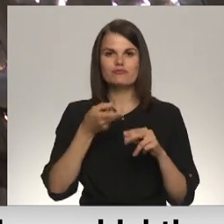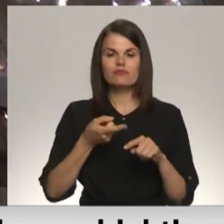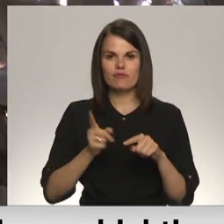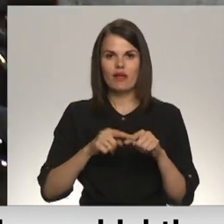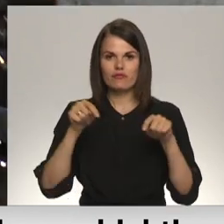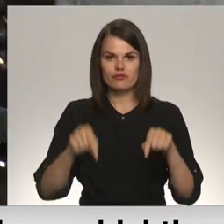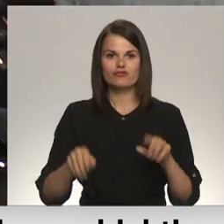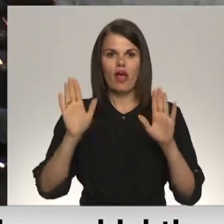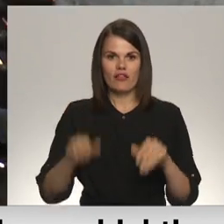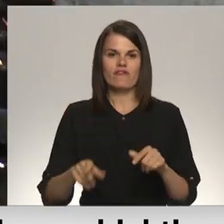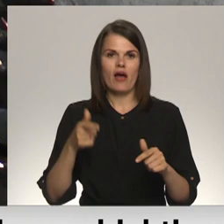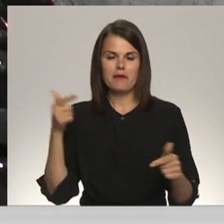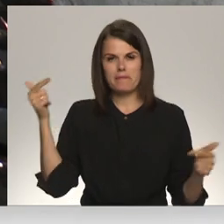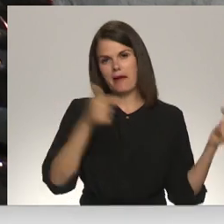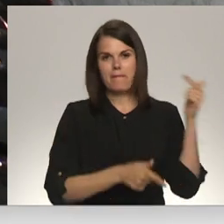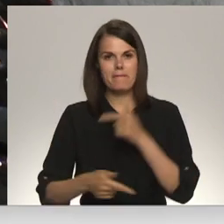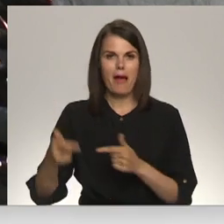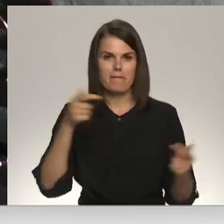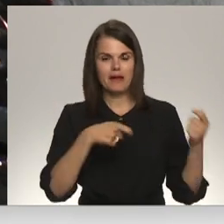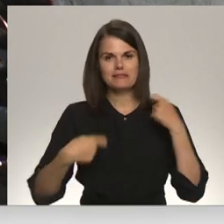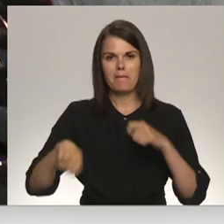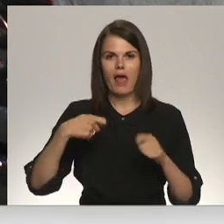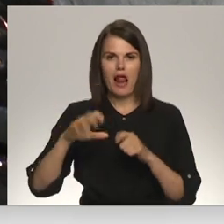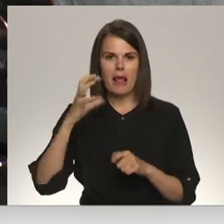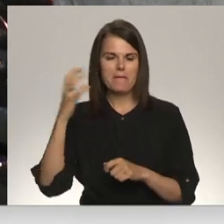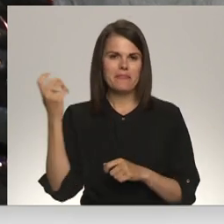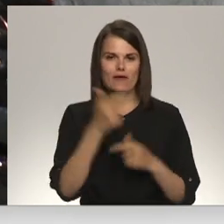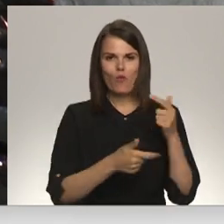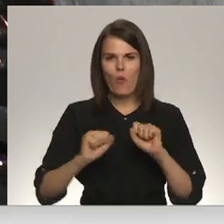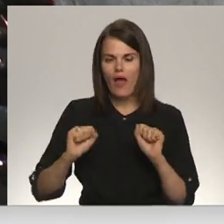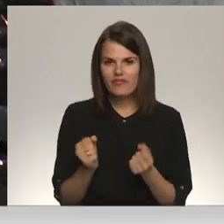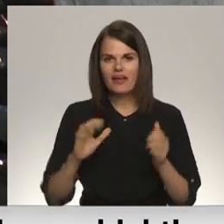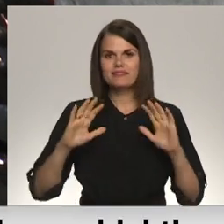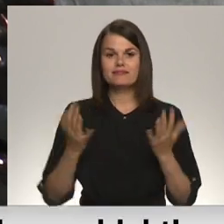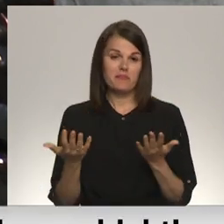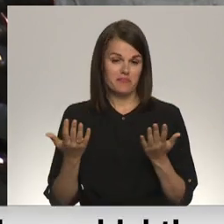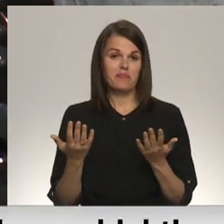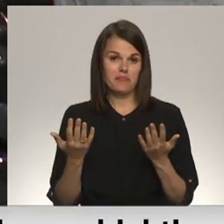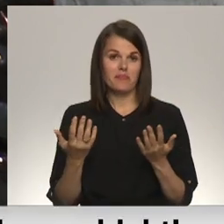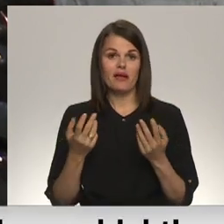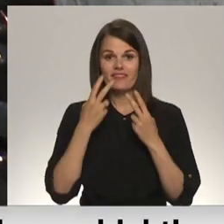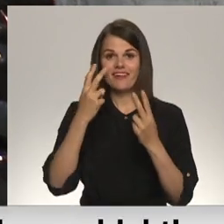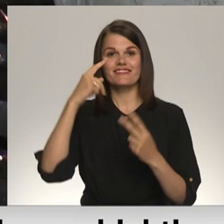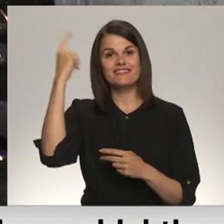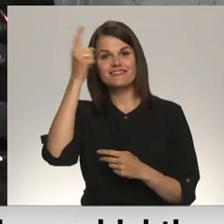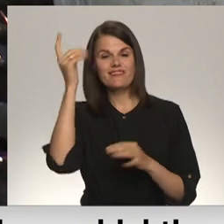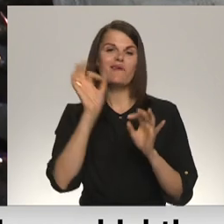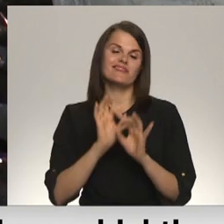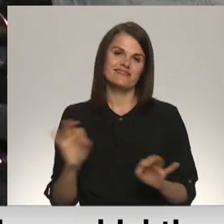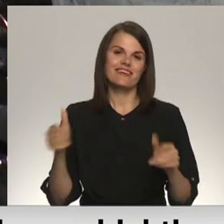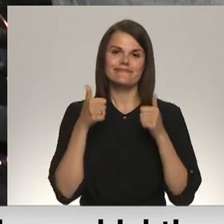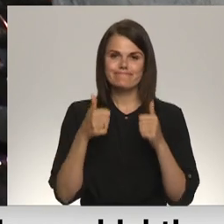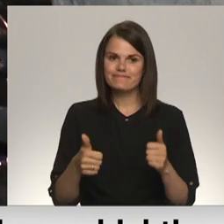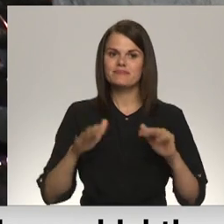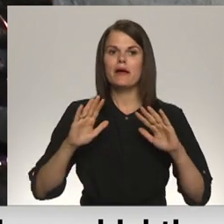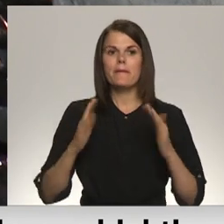nākt un pikoties, tad ir sniegs. Labi ir tas, ka, kā es redzu, savas zaķiešas spēlējās,